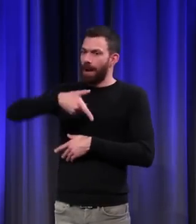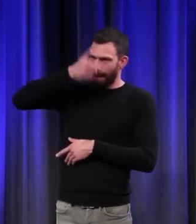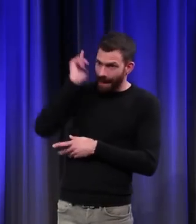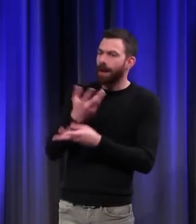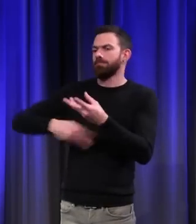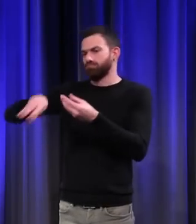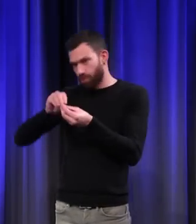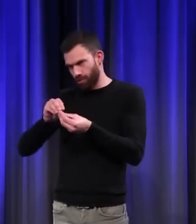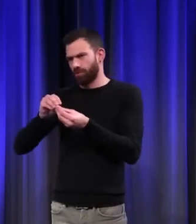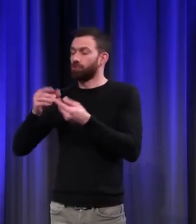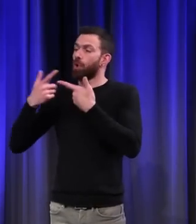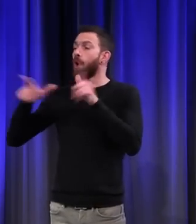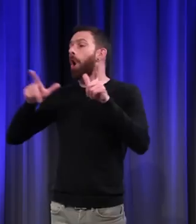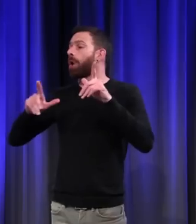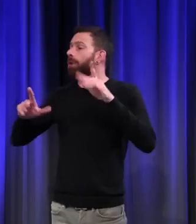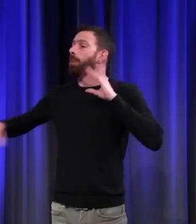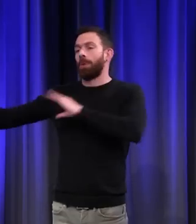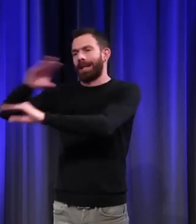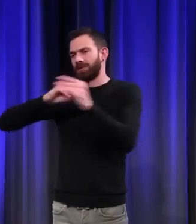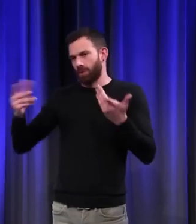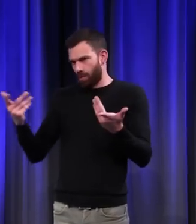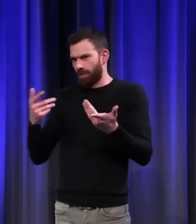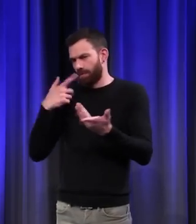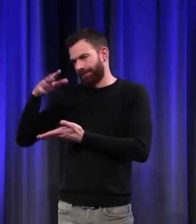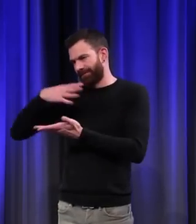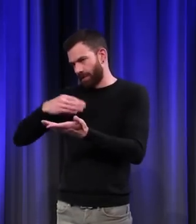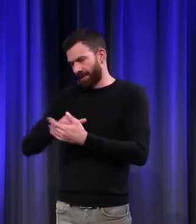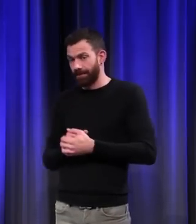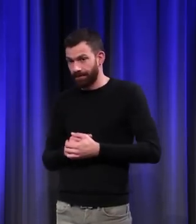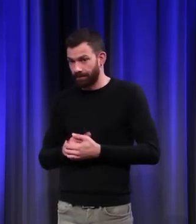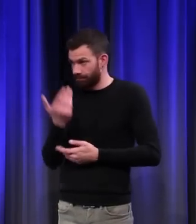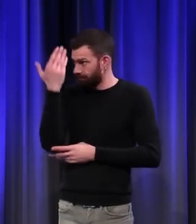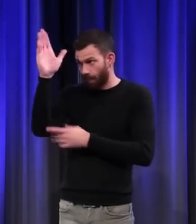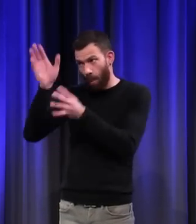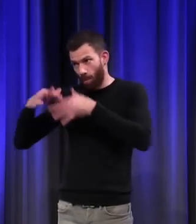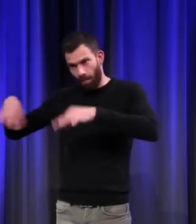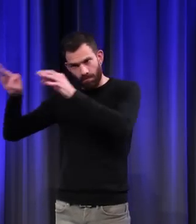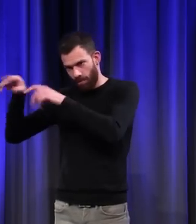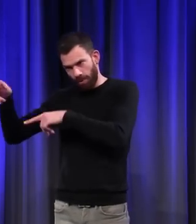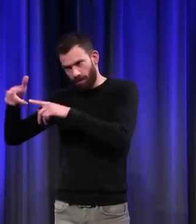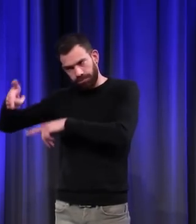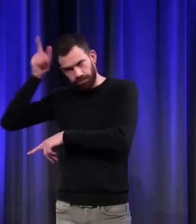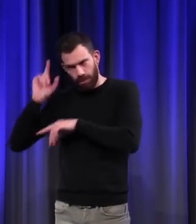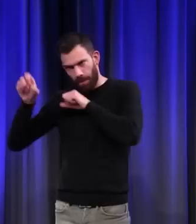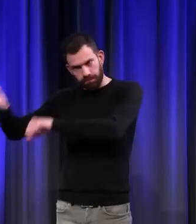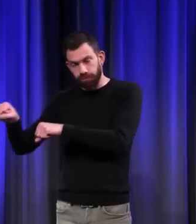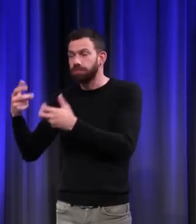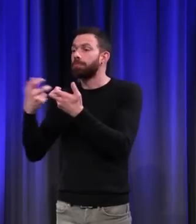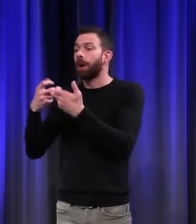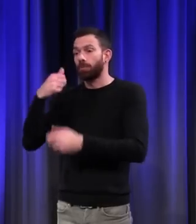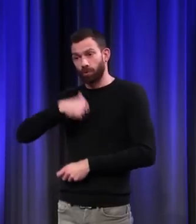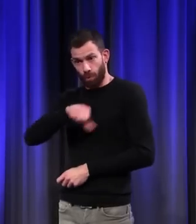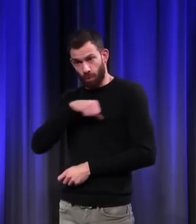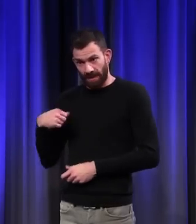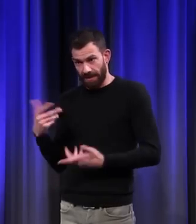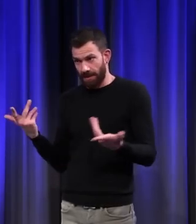en langue vernaculaire. Et il y a des pays qui ne sont pas encore passés. En Suisse, par exemple, la